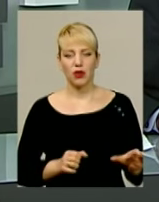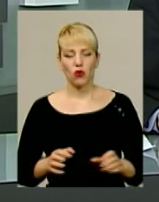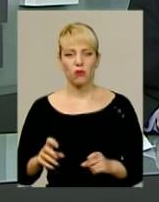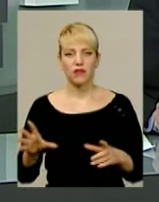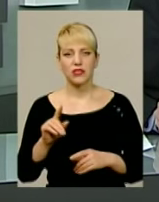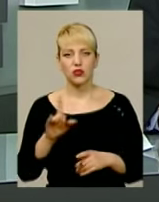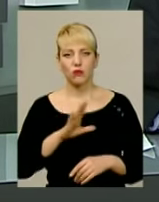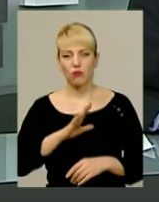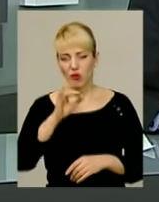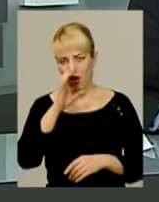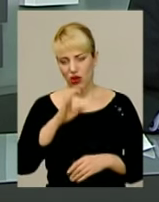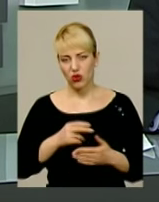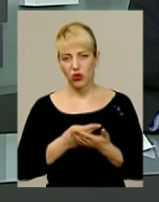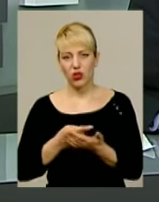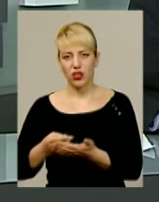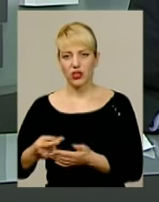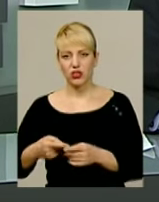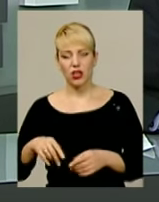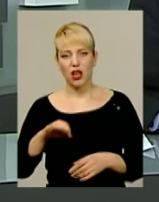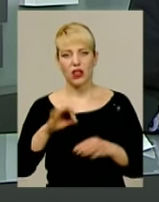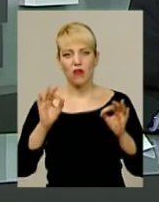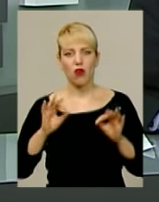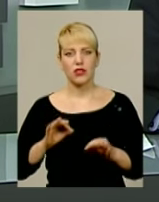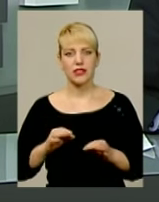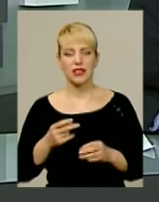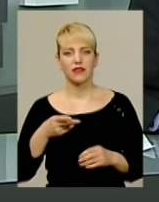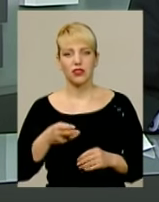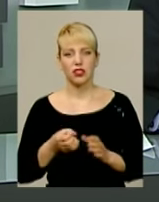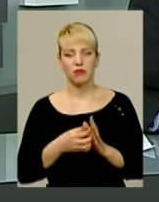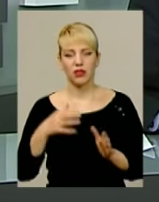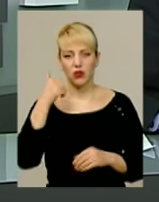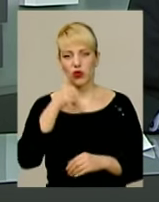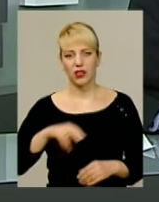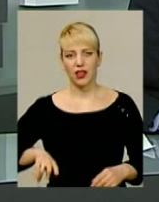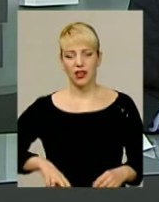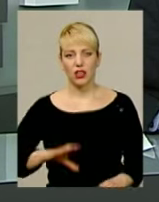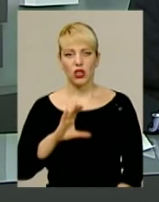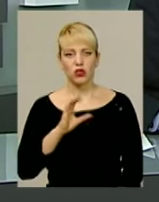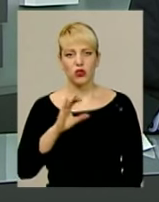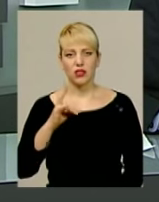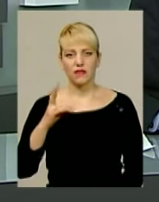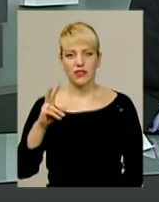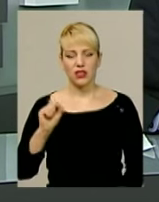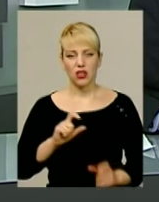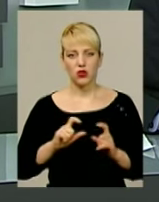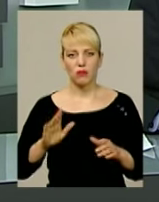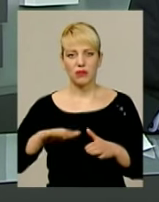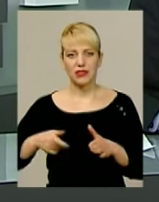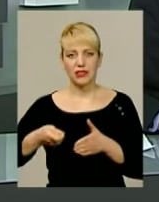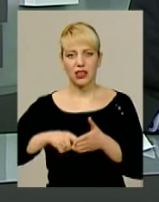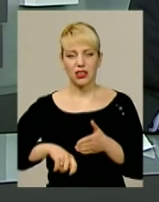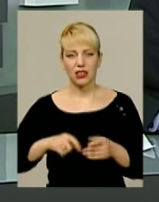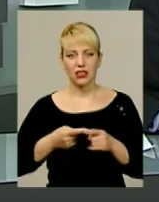лежало. Ще восени 2015 року директор Соснівської школи Ярмолинецького району після закриття закладу вирішив